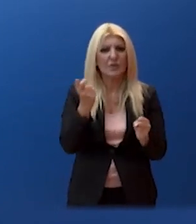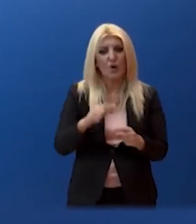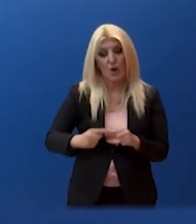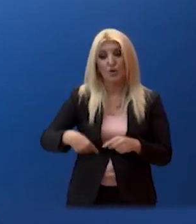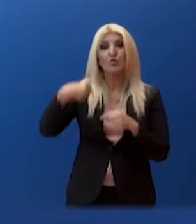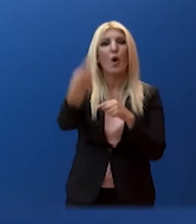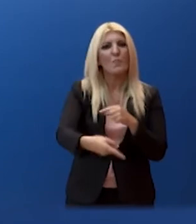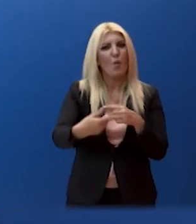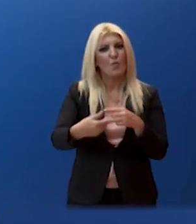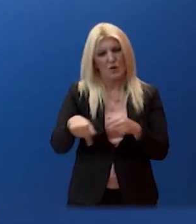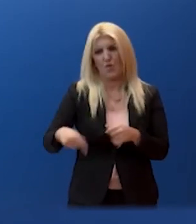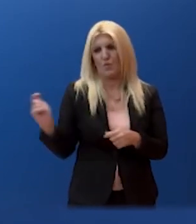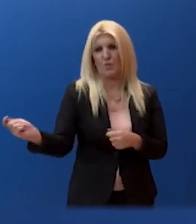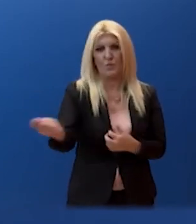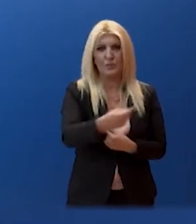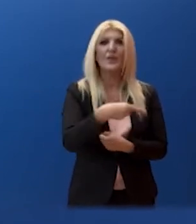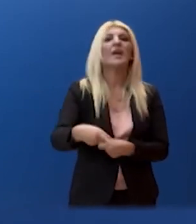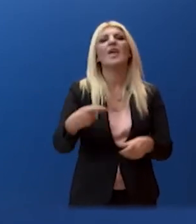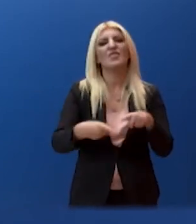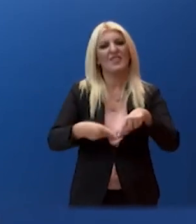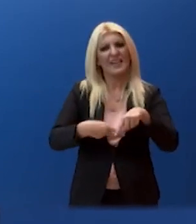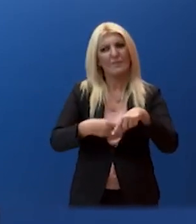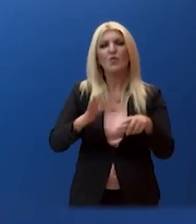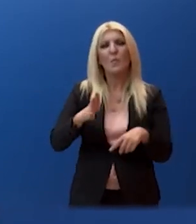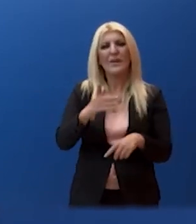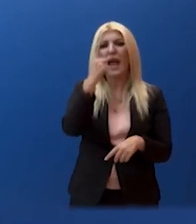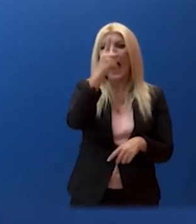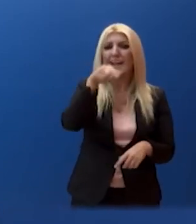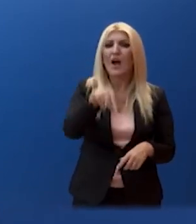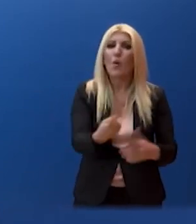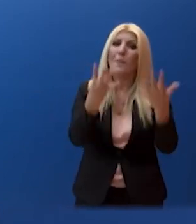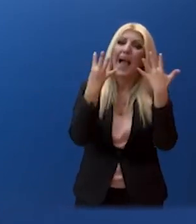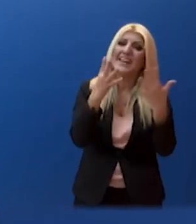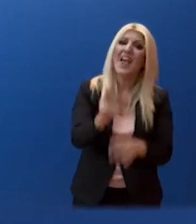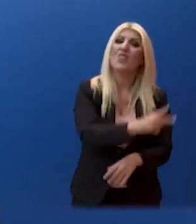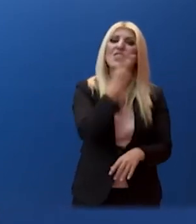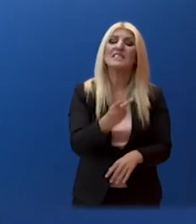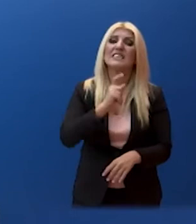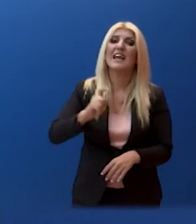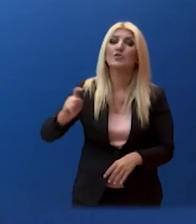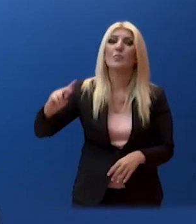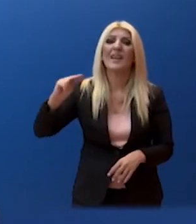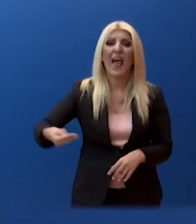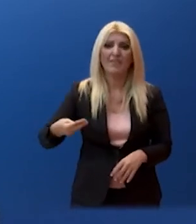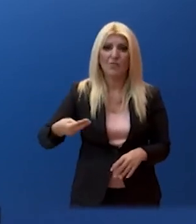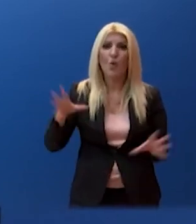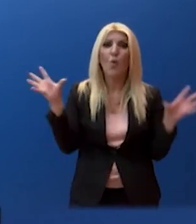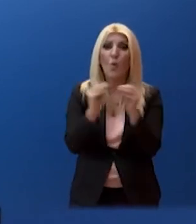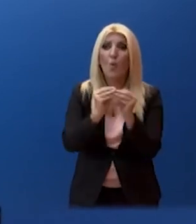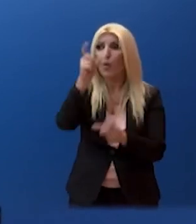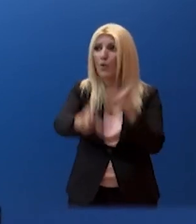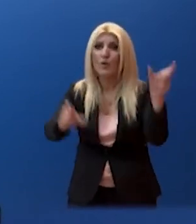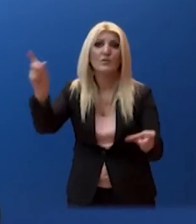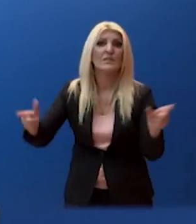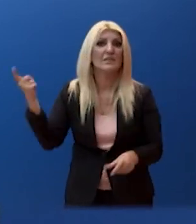πακέτο που θα έχει να καταβληθεί τον Δεκέμβριο, φτάσουν ένα ποσό γύρω στο 1,9 δισεκατομμύρια ευρώ για τους συνταξιούχους μας στους επόμενους τρεις-τέσσερις μήνες. Θεωρούμε ότι είναι ένα